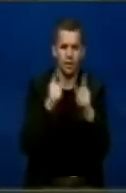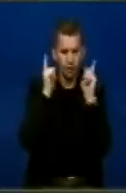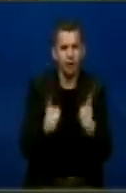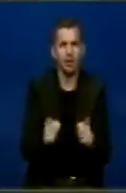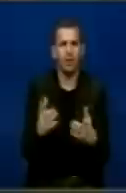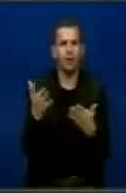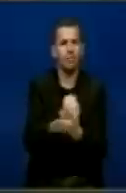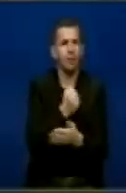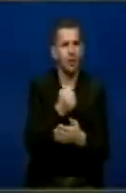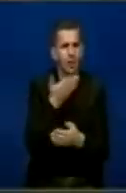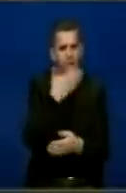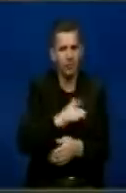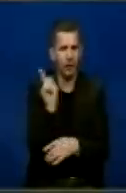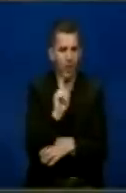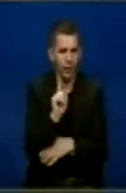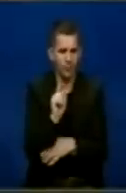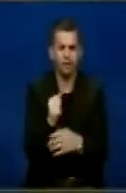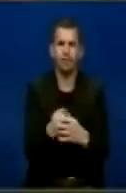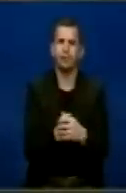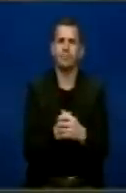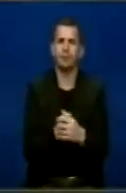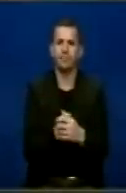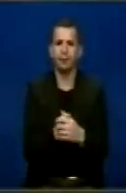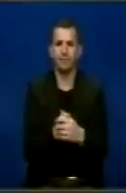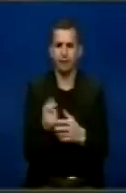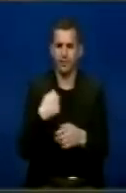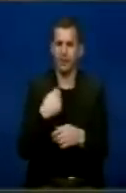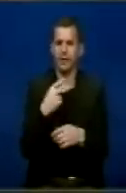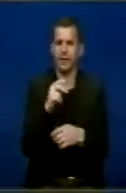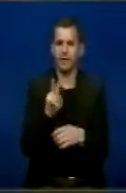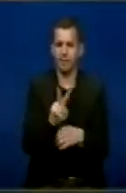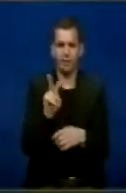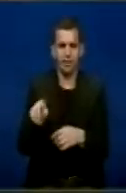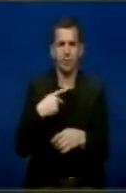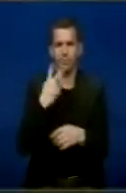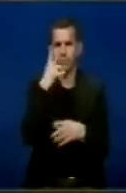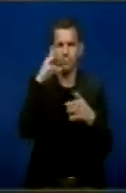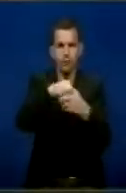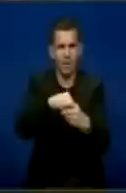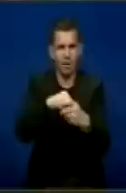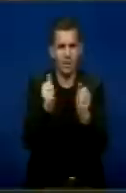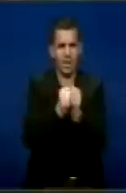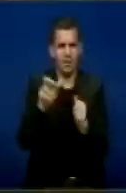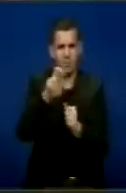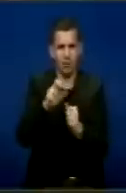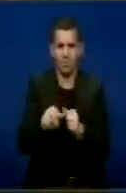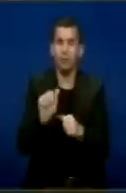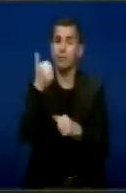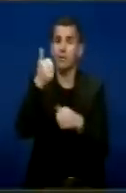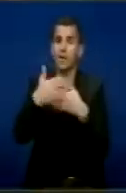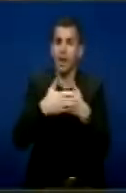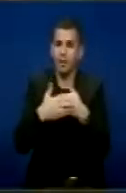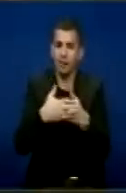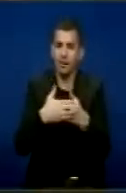dëshmëresht e do bish me për shtetetin që aderat. Pra, ne, një vizjave të ndosë jeshe aderimin në bashkimin në Europian se një proces i parafrimit